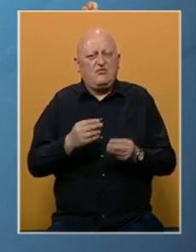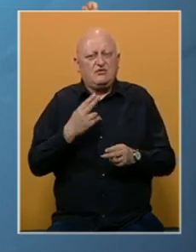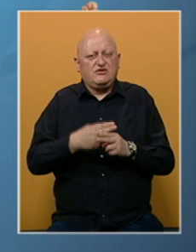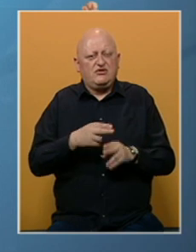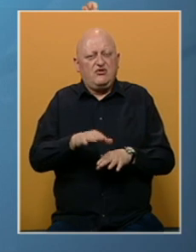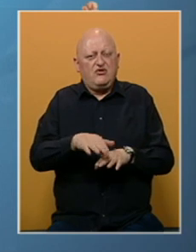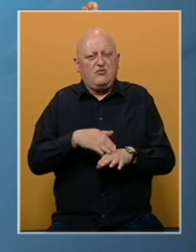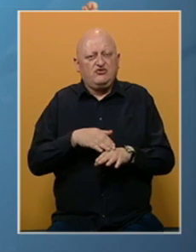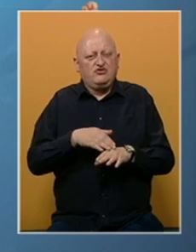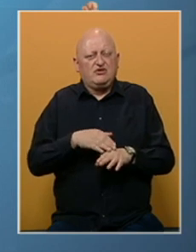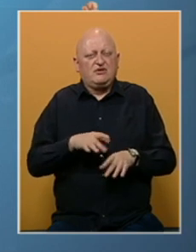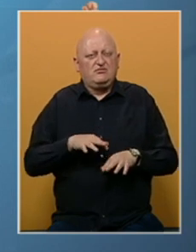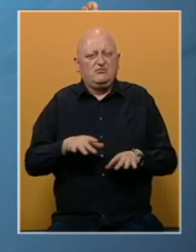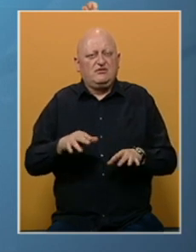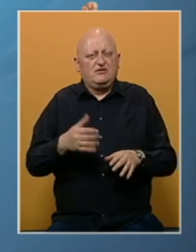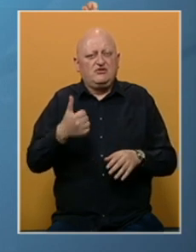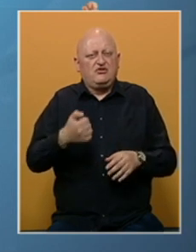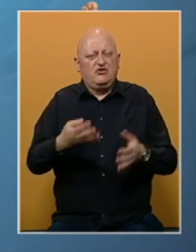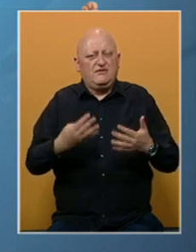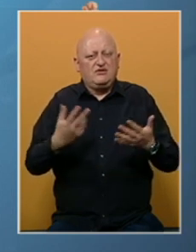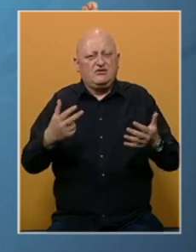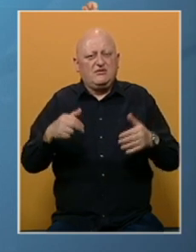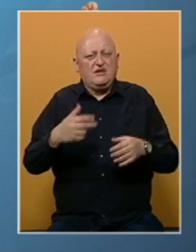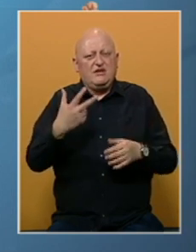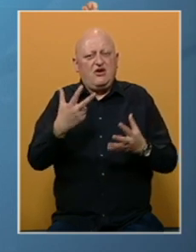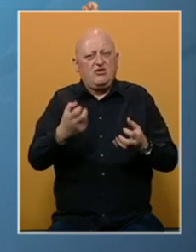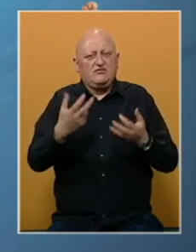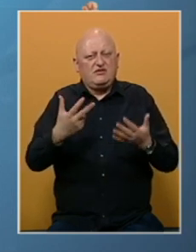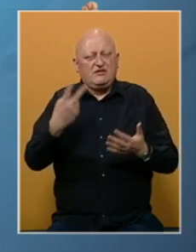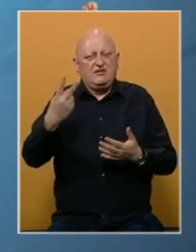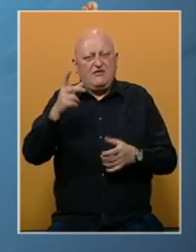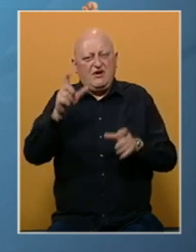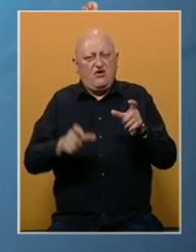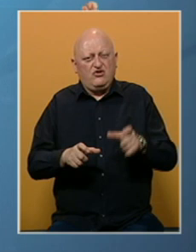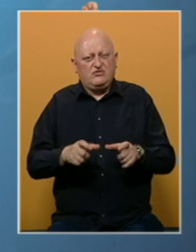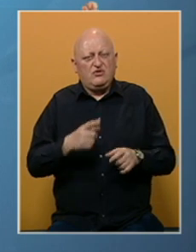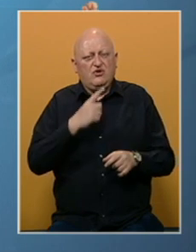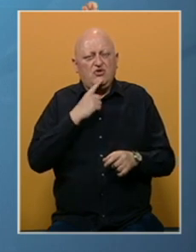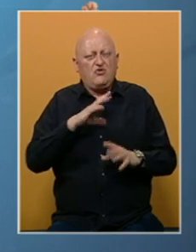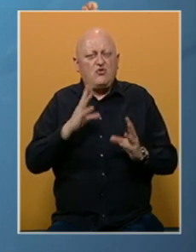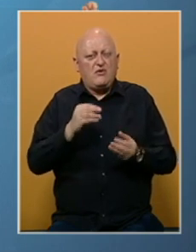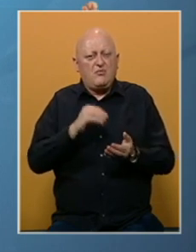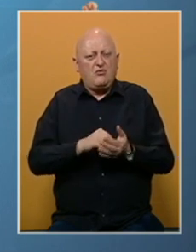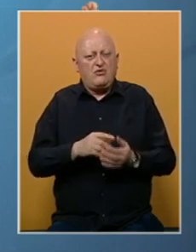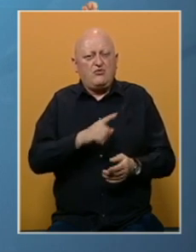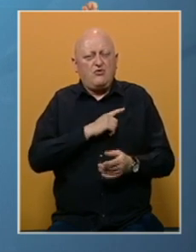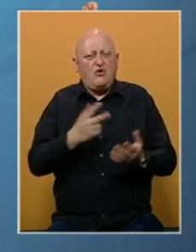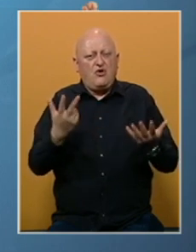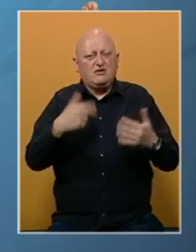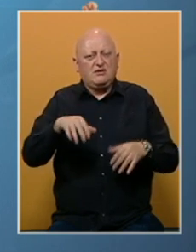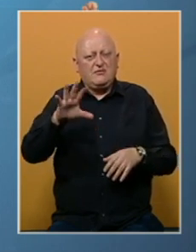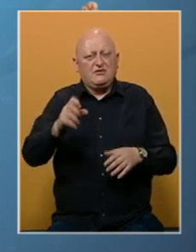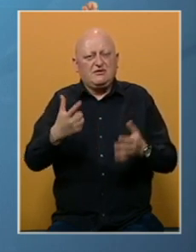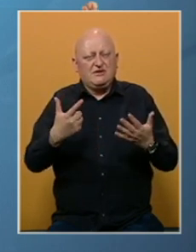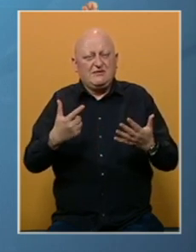ukupno zaraženih od početka pandemije je 198.832, dok je ukupan broj preminulih 8